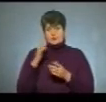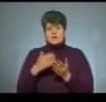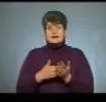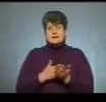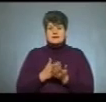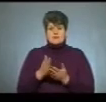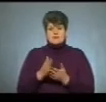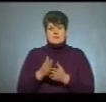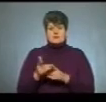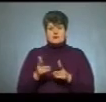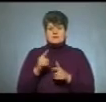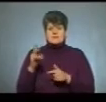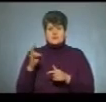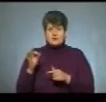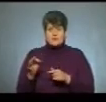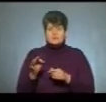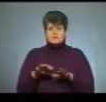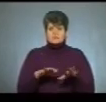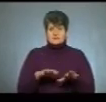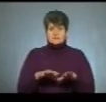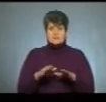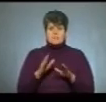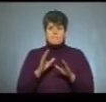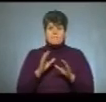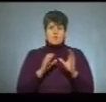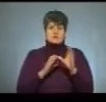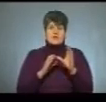ЗНО з викладачем не тільки локально, а й по скайпу.